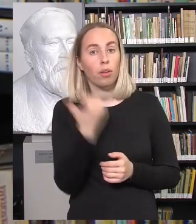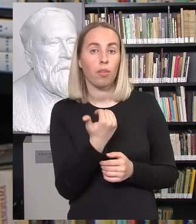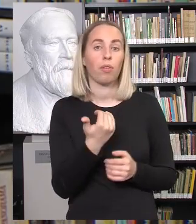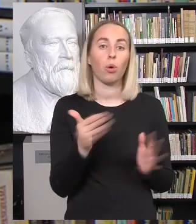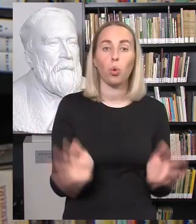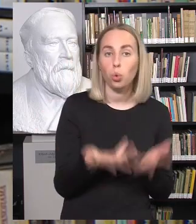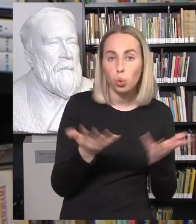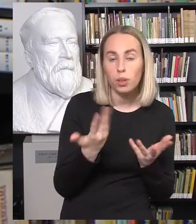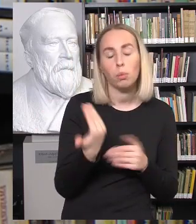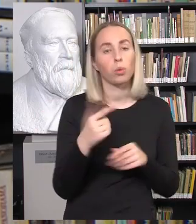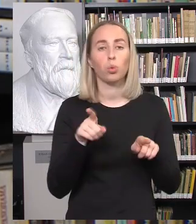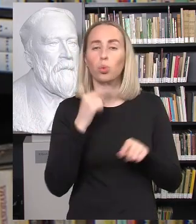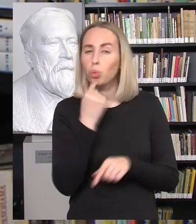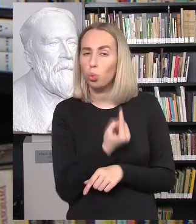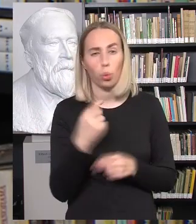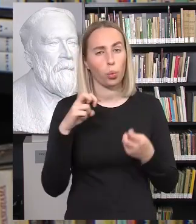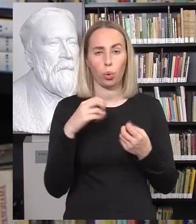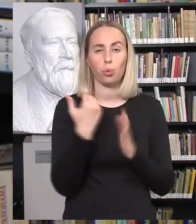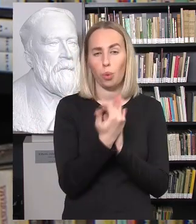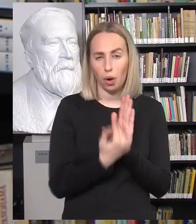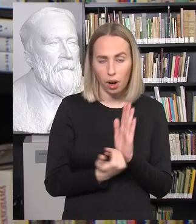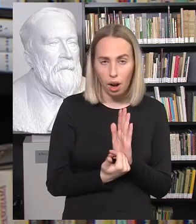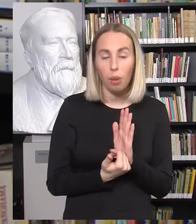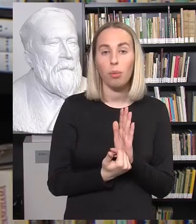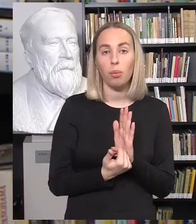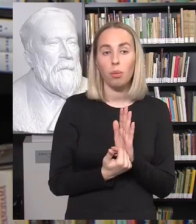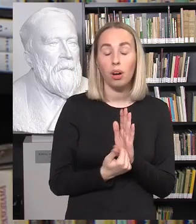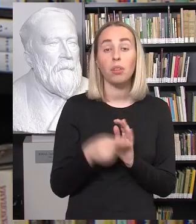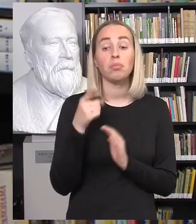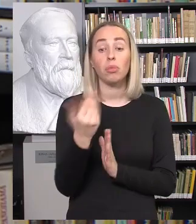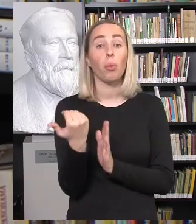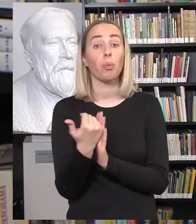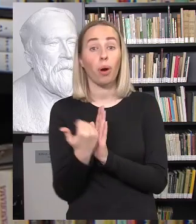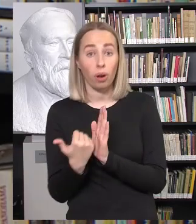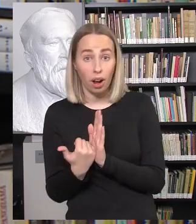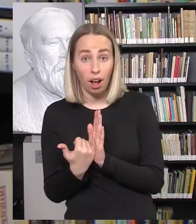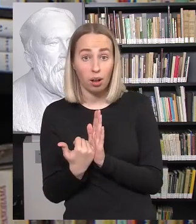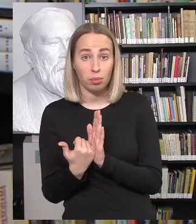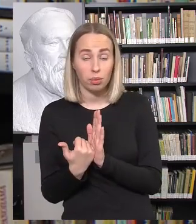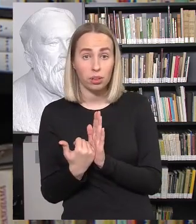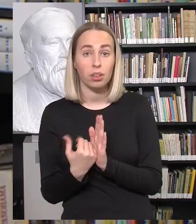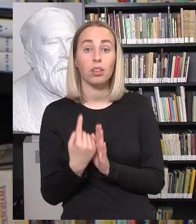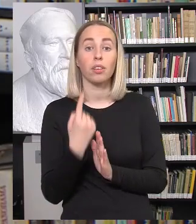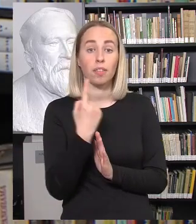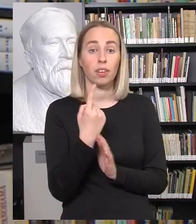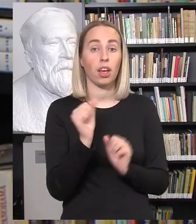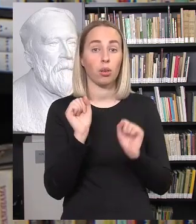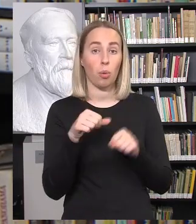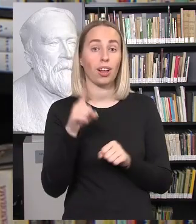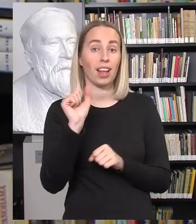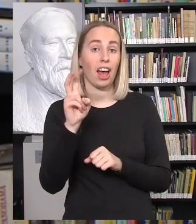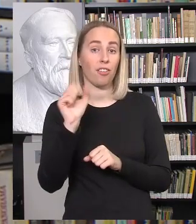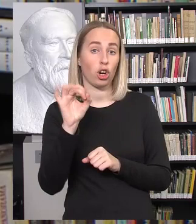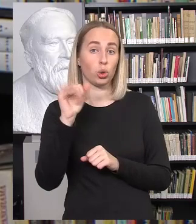visokios sudėtingos programos. Tai va, aš norėčiau iš tų programų vieną iš rengėjų, kai, mamai, daktariai, daivai,